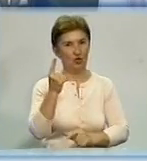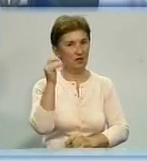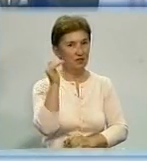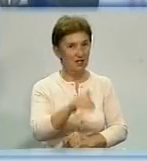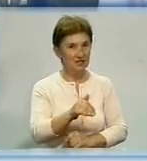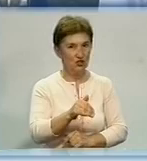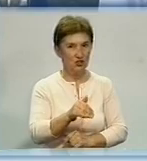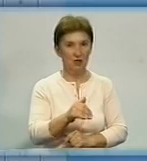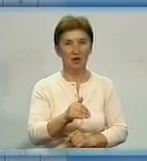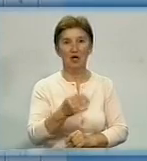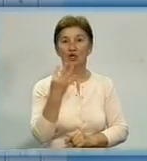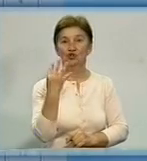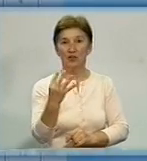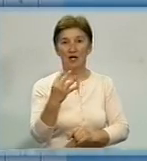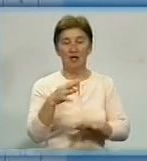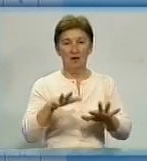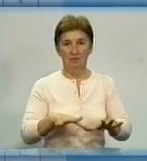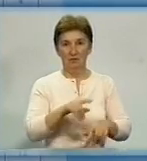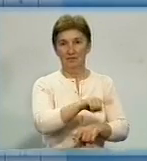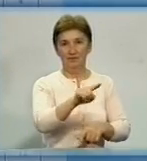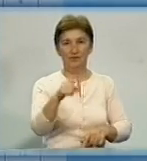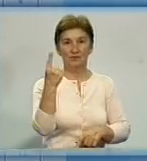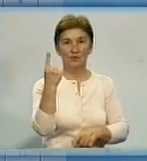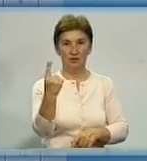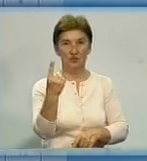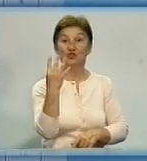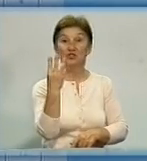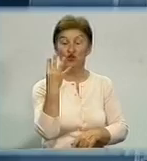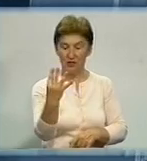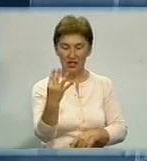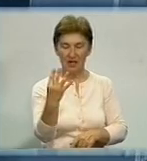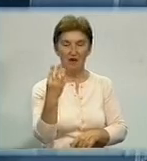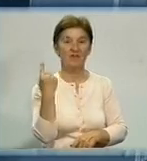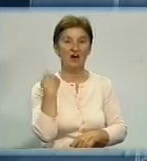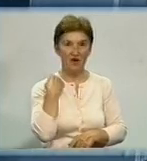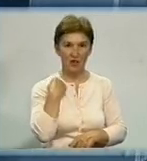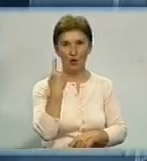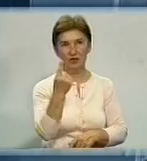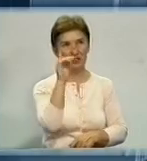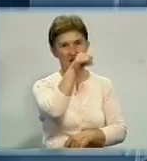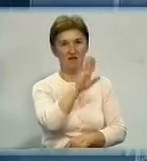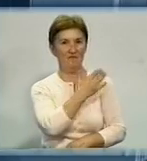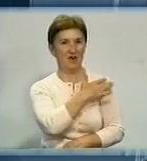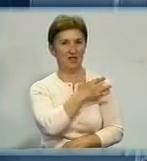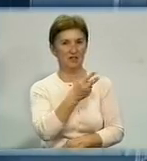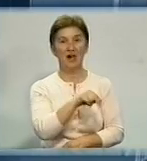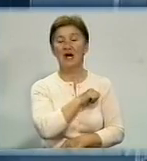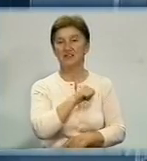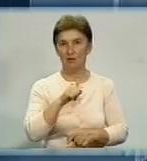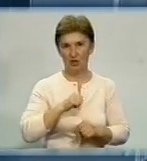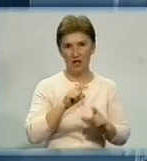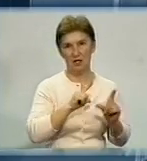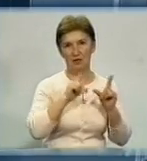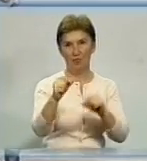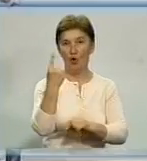Для них організували 4 пункти – 3 в Кірвограді і 1 в Олександрії. З районів майбутні абітурієнти добиралися власним ходом. Один учасник